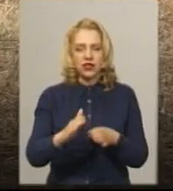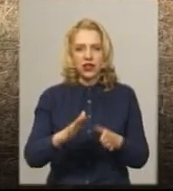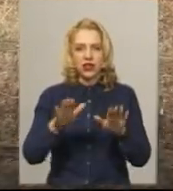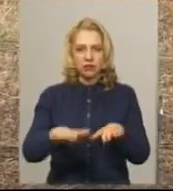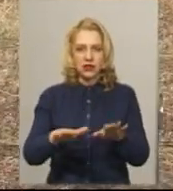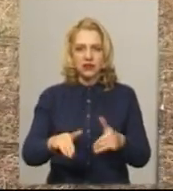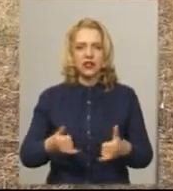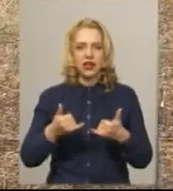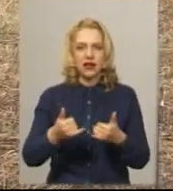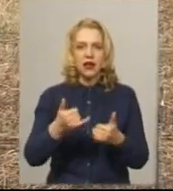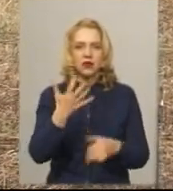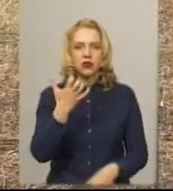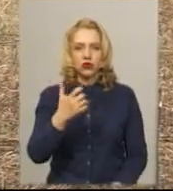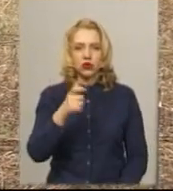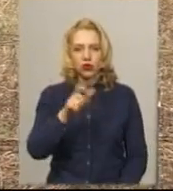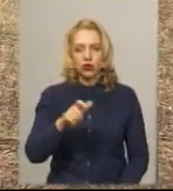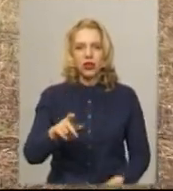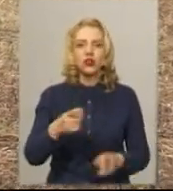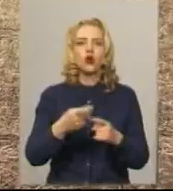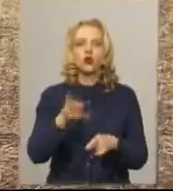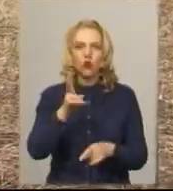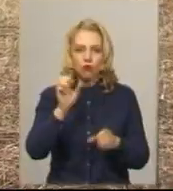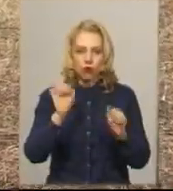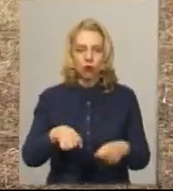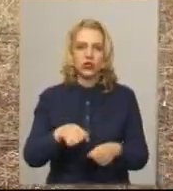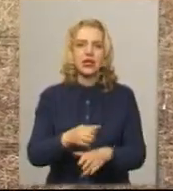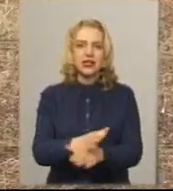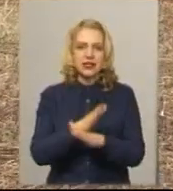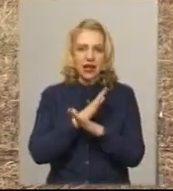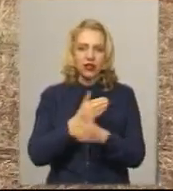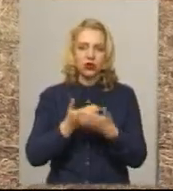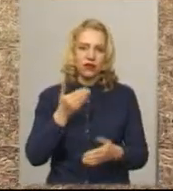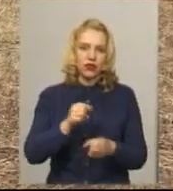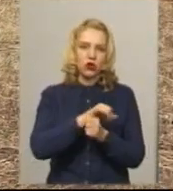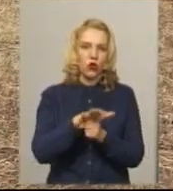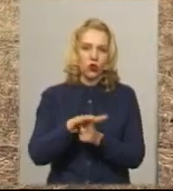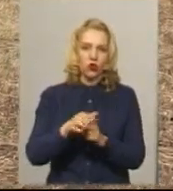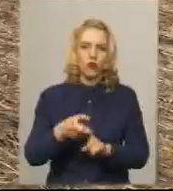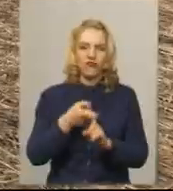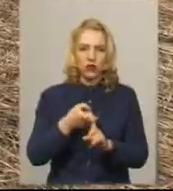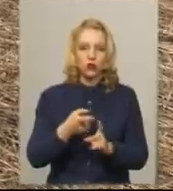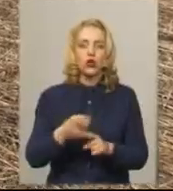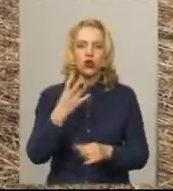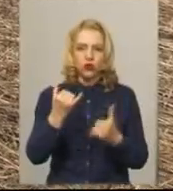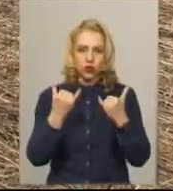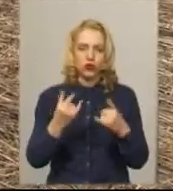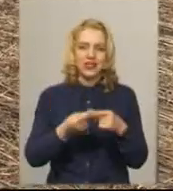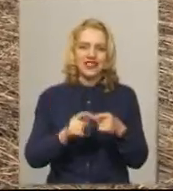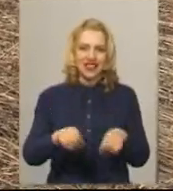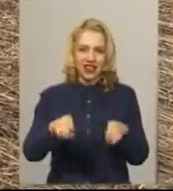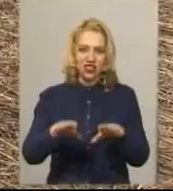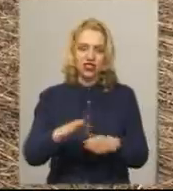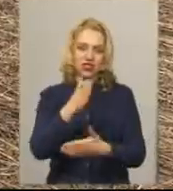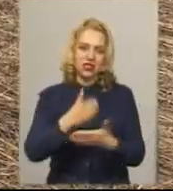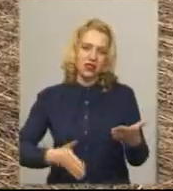півтисячі поховань для людей, які можуть загинути від коронавірусу. Та сьогодні це рішення скасували. Ділянку виділили